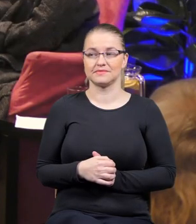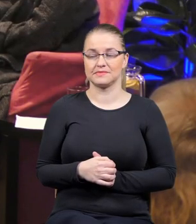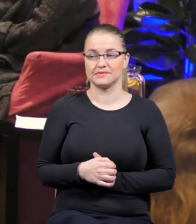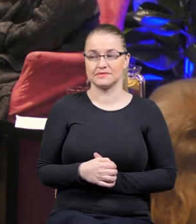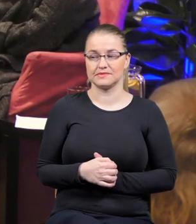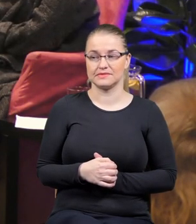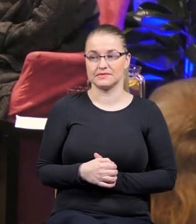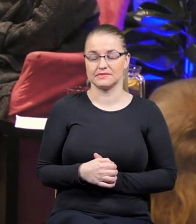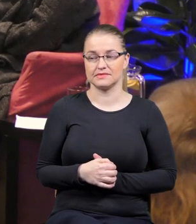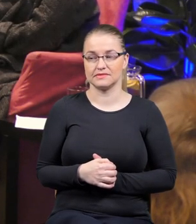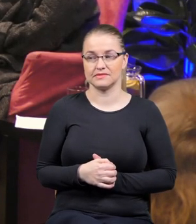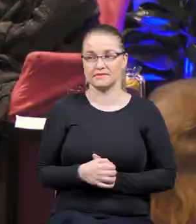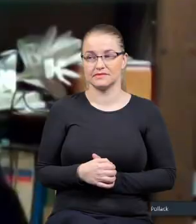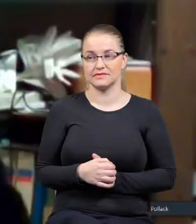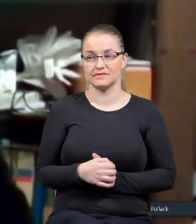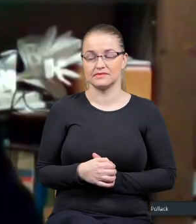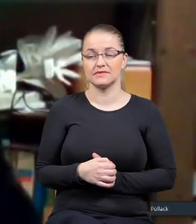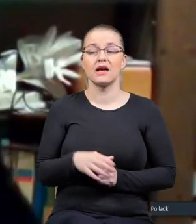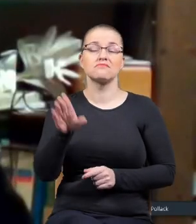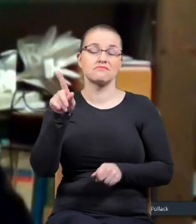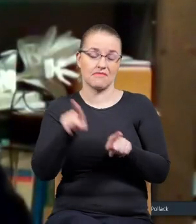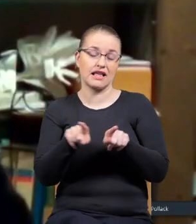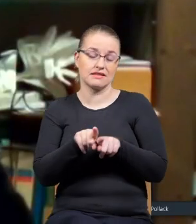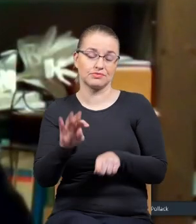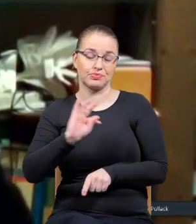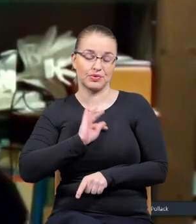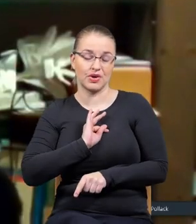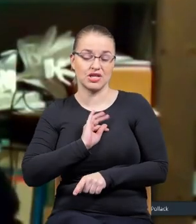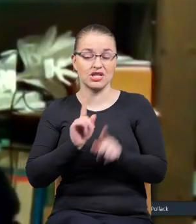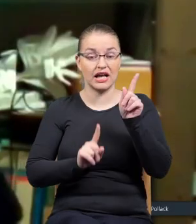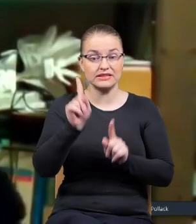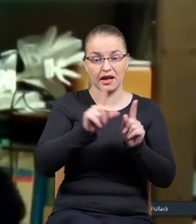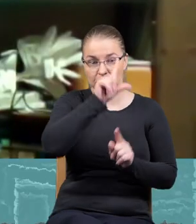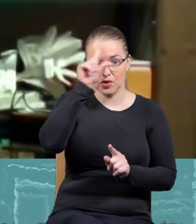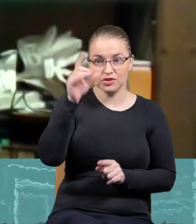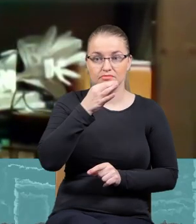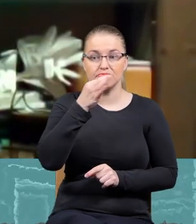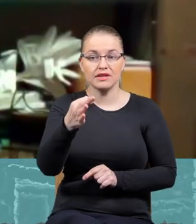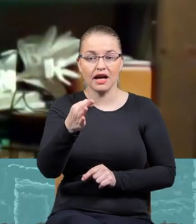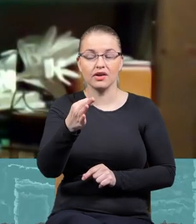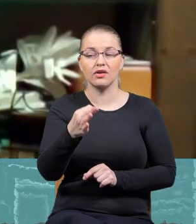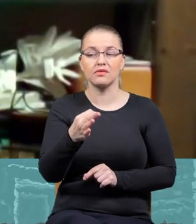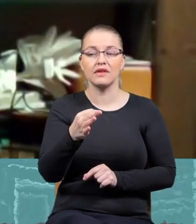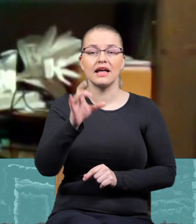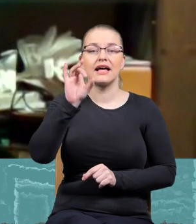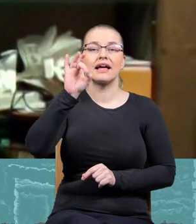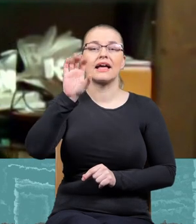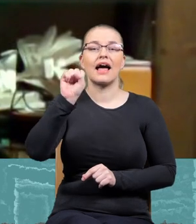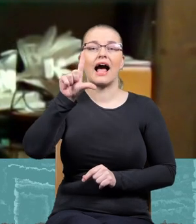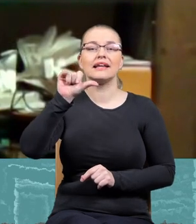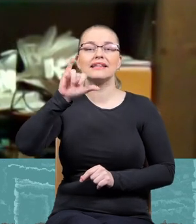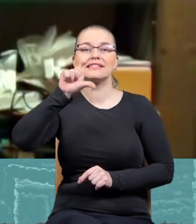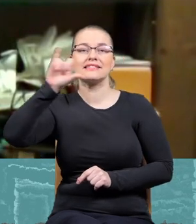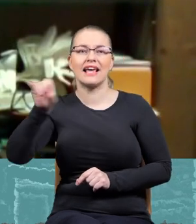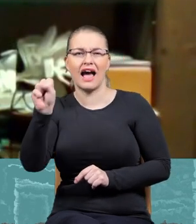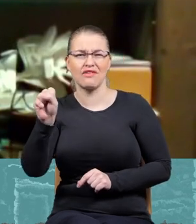Ja tak samo u mnie. Czasem ludzie mnie pytają właśnie o Galicji, prawda? Przecież